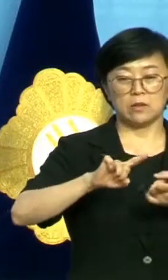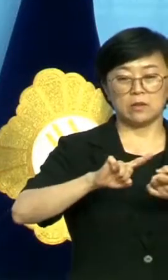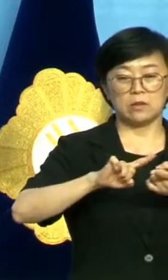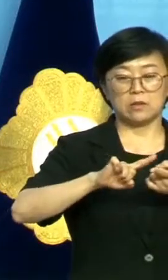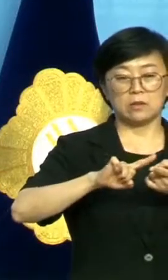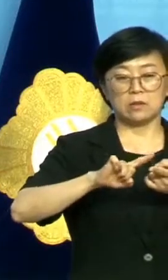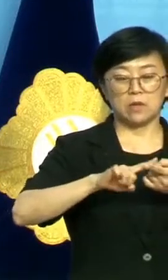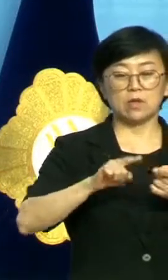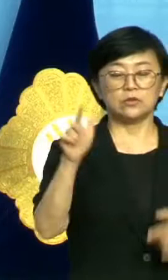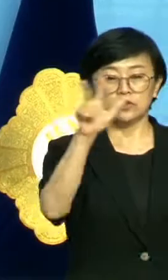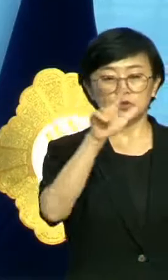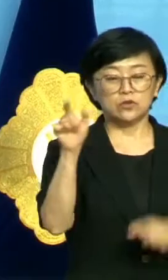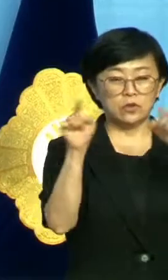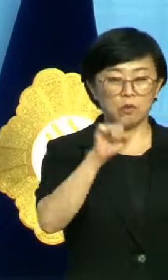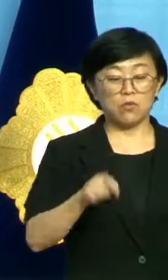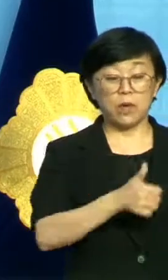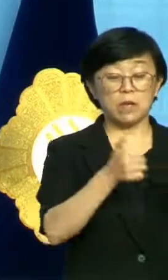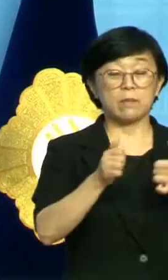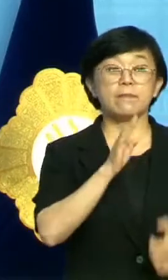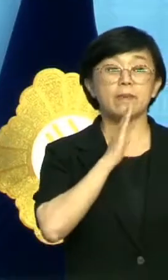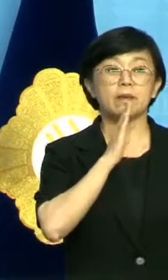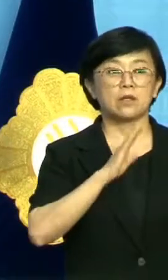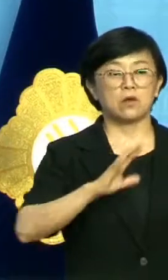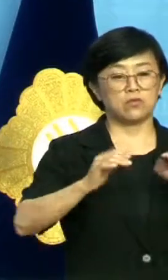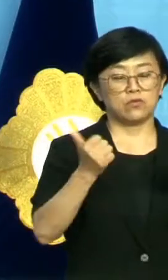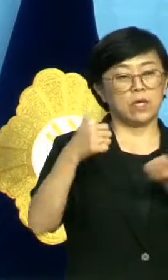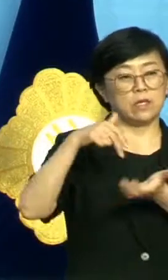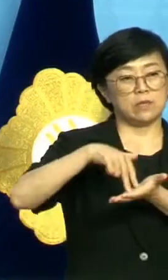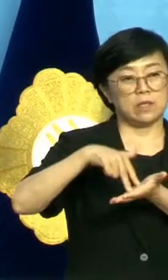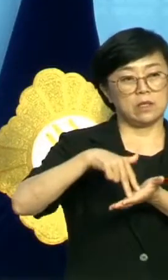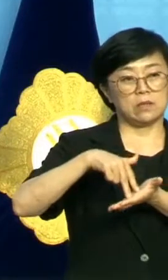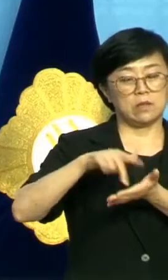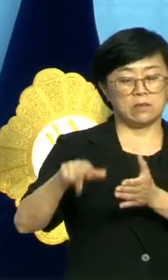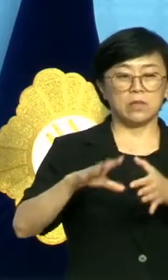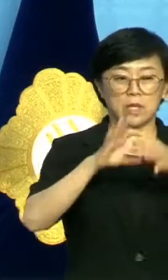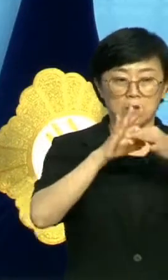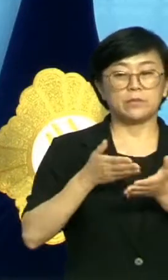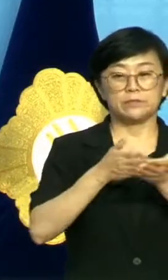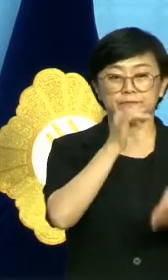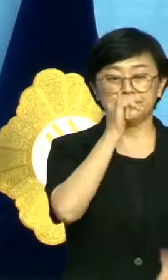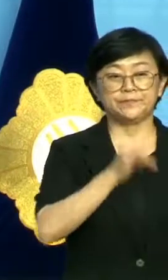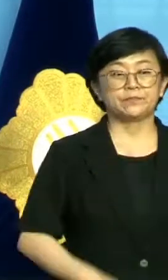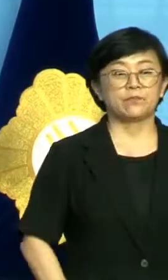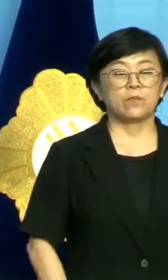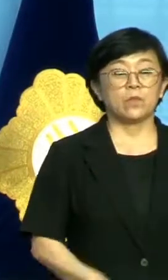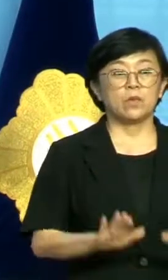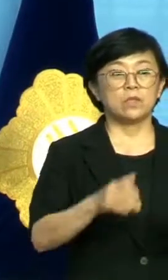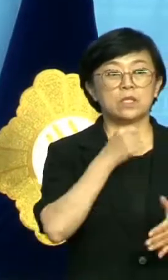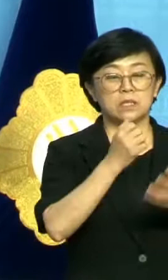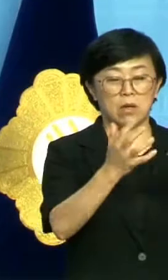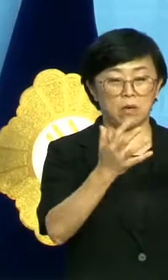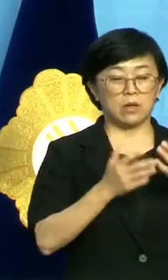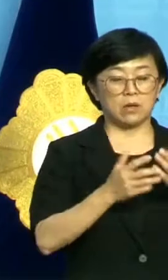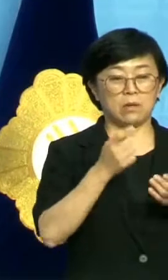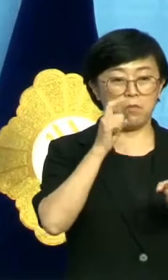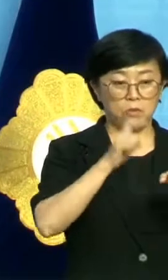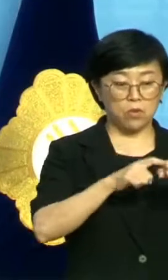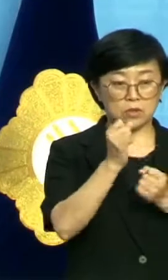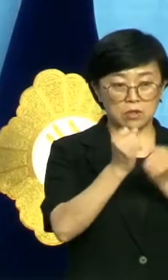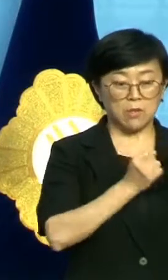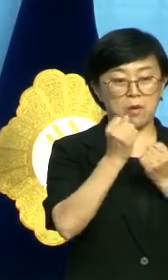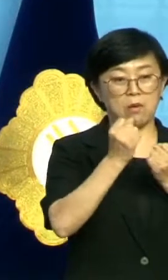함께 해주셨어야 하지만 국회 사정으로 제가 대독하도록 하겠습니다. 우선 기자회견 취지를 설명하고